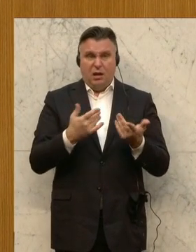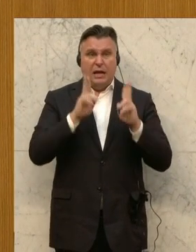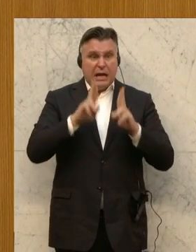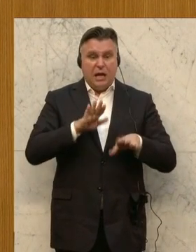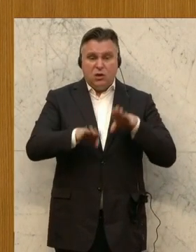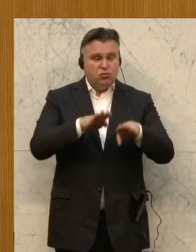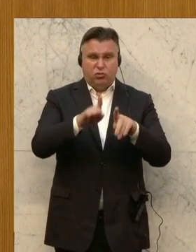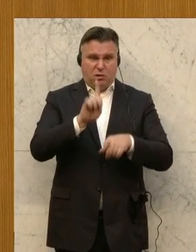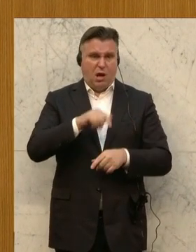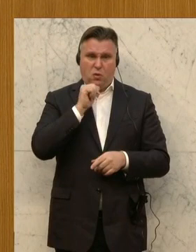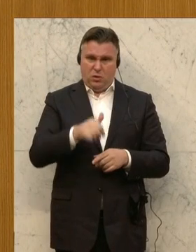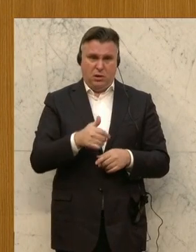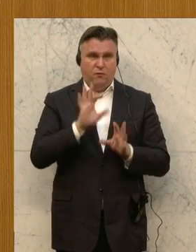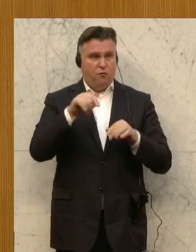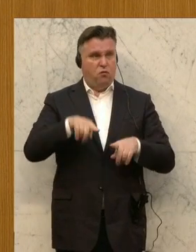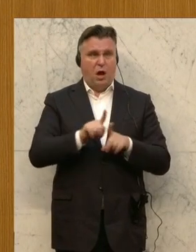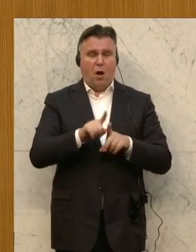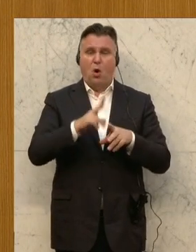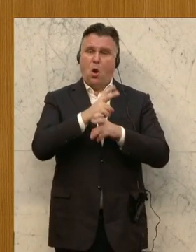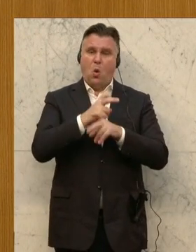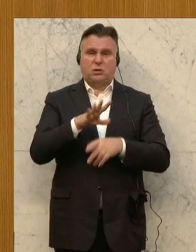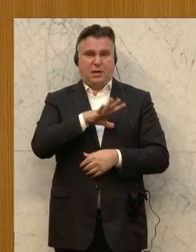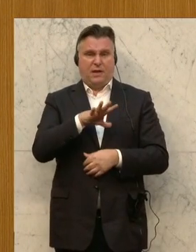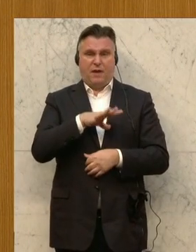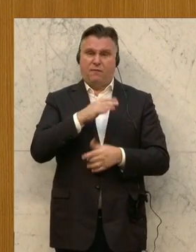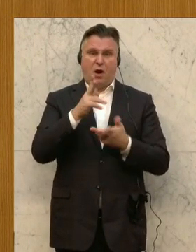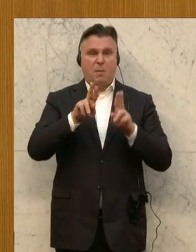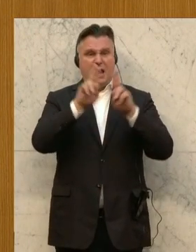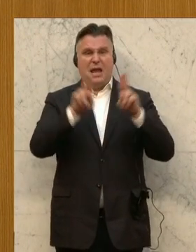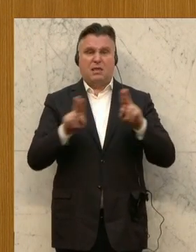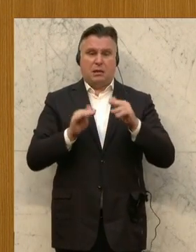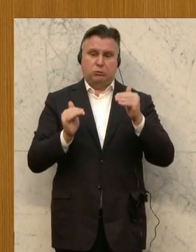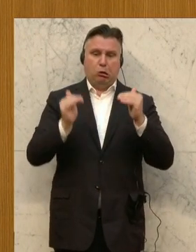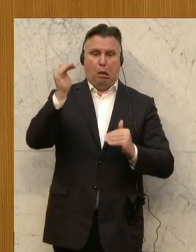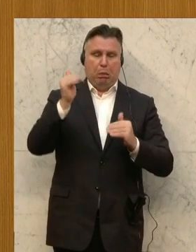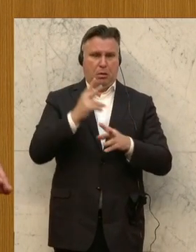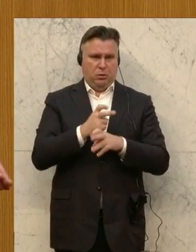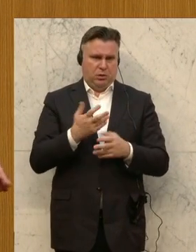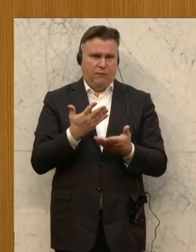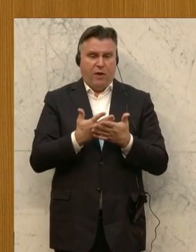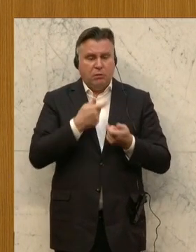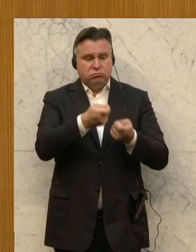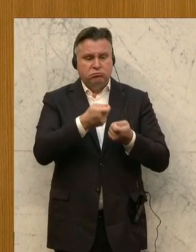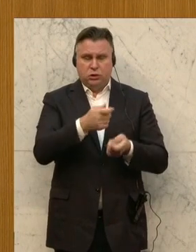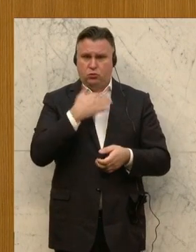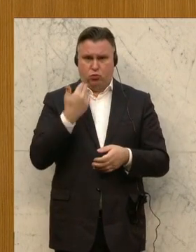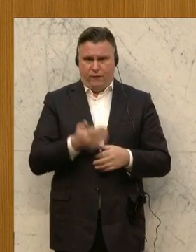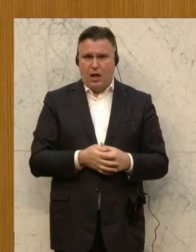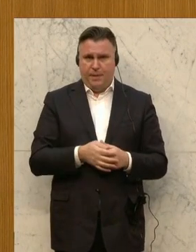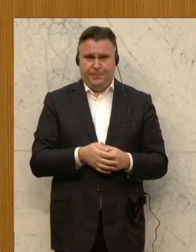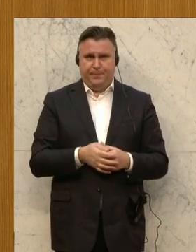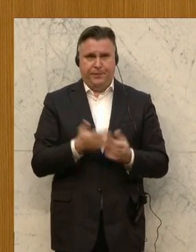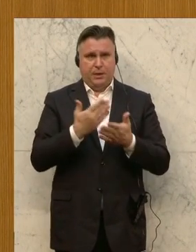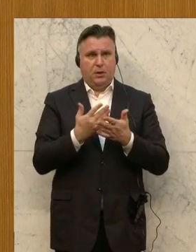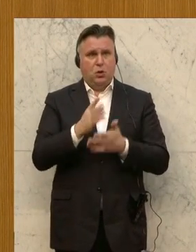und auch standortgefährdend im internationalen Vergleich. Gott sei Dank teilten auch